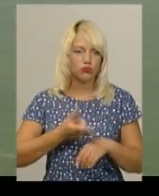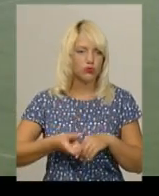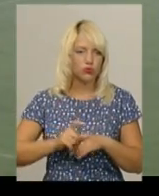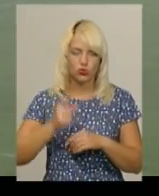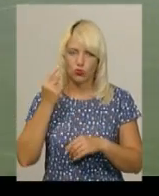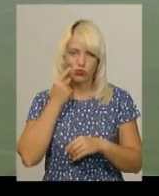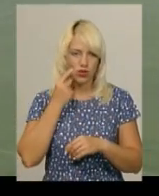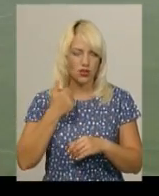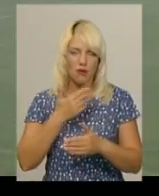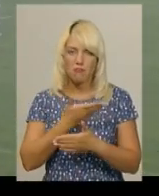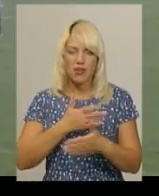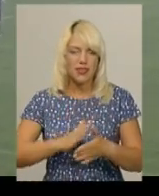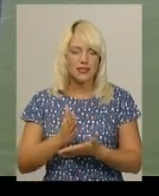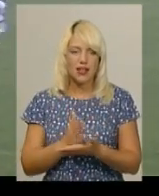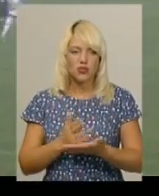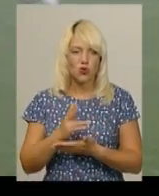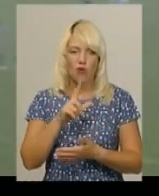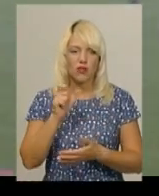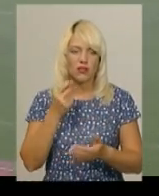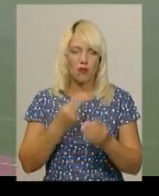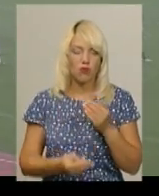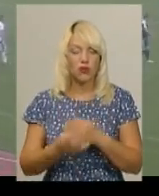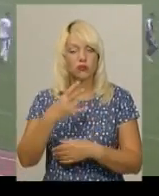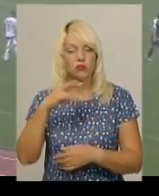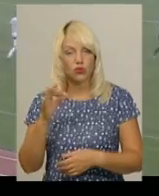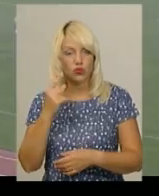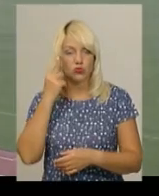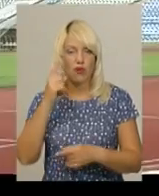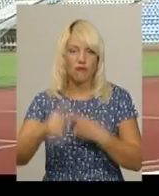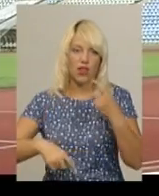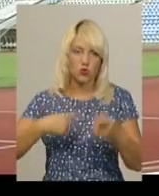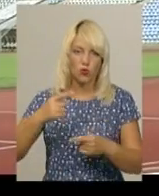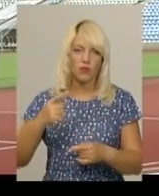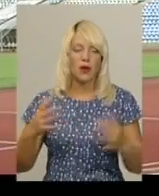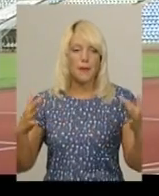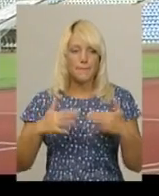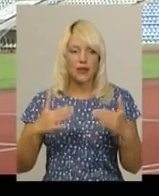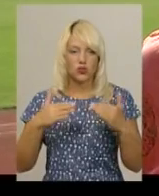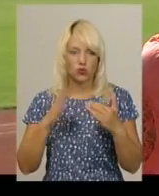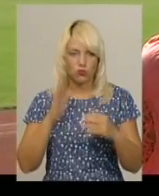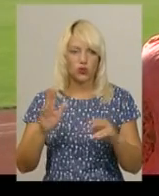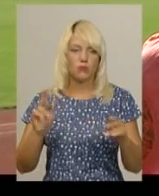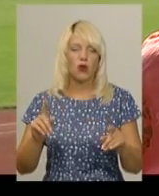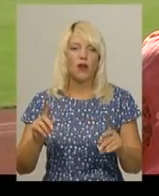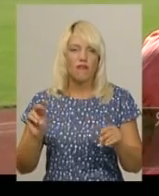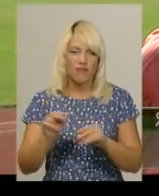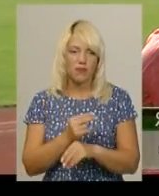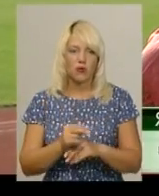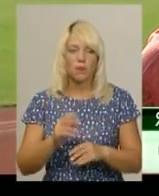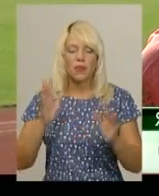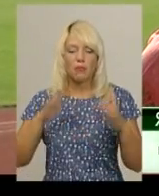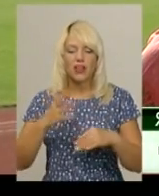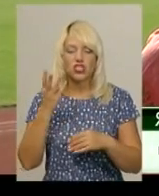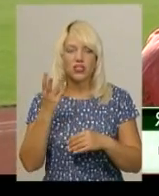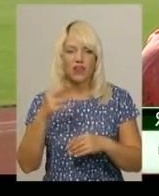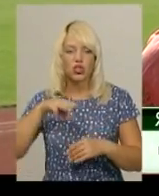пораження. Ми не заслуговували на поразку. Але вдома в наступних матчах ми вдома виправимося. Матч четвертого туру Другої